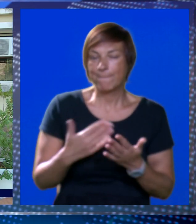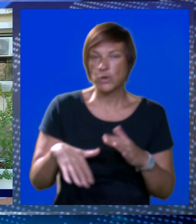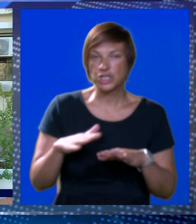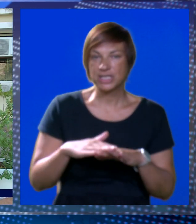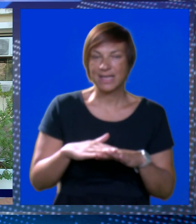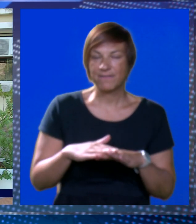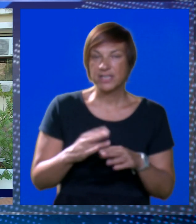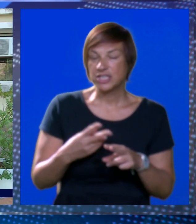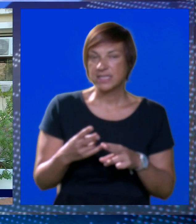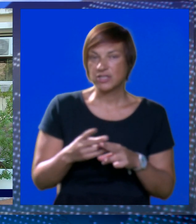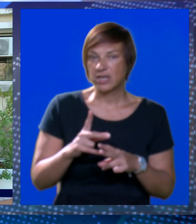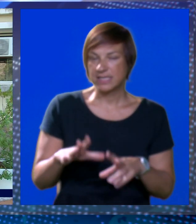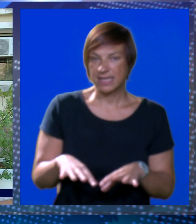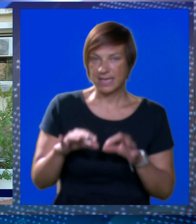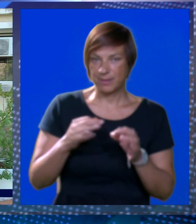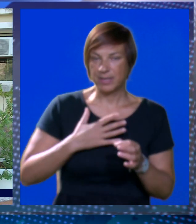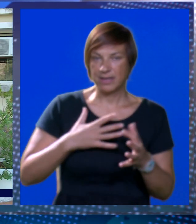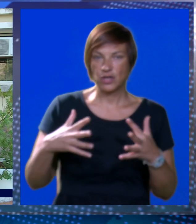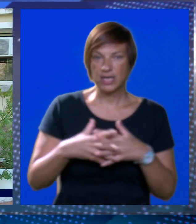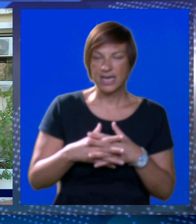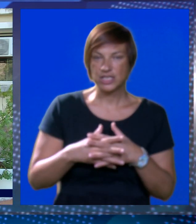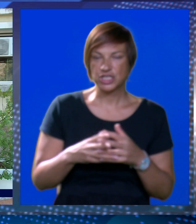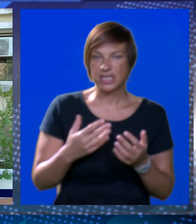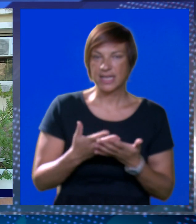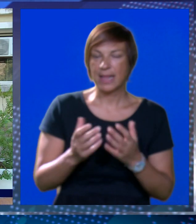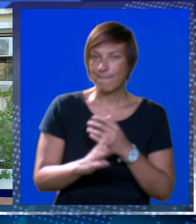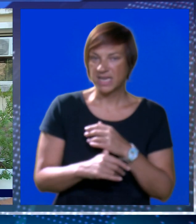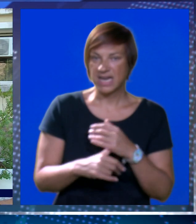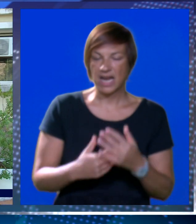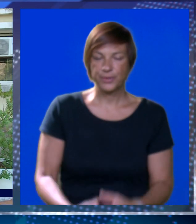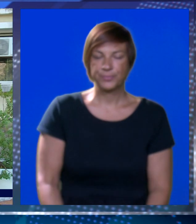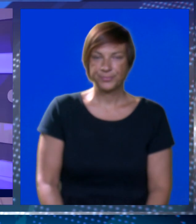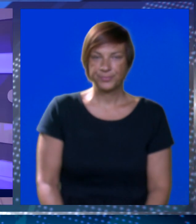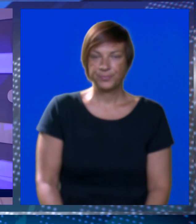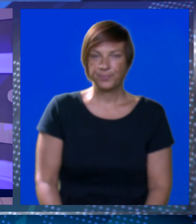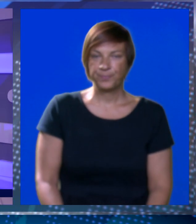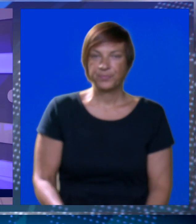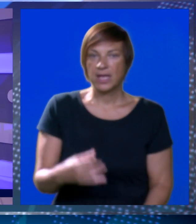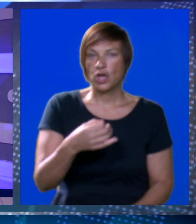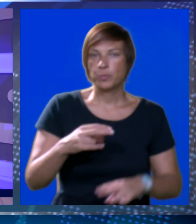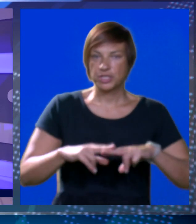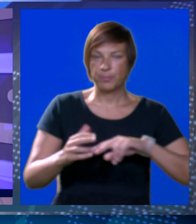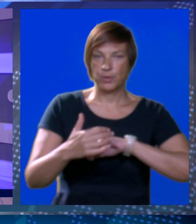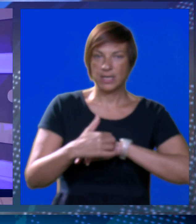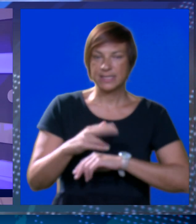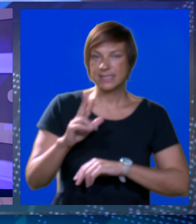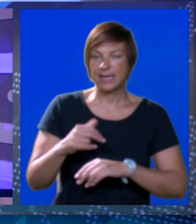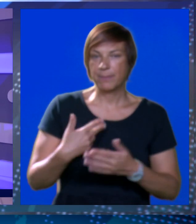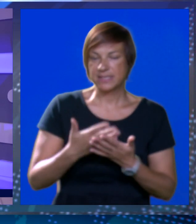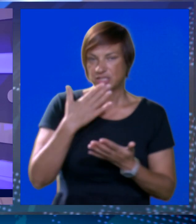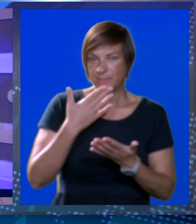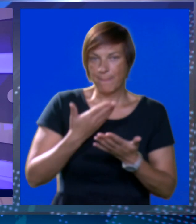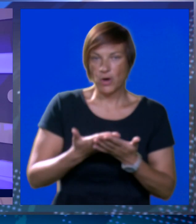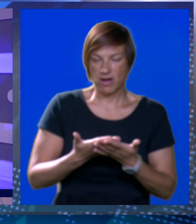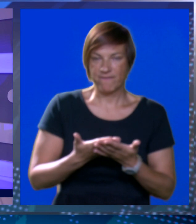možda više iz tog razloga ne biraju naš grad da bi djelovale. Opća bolnica Dubrovnik ima